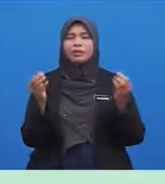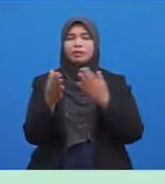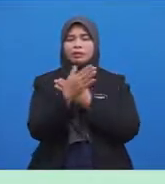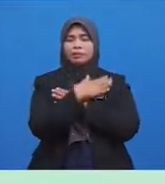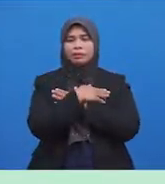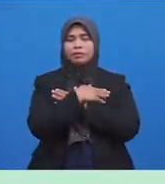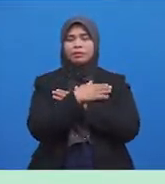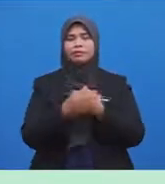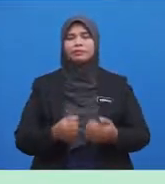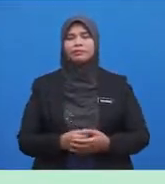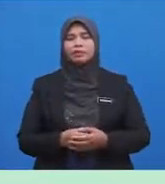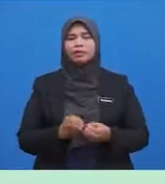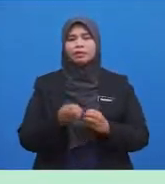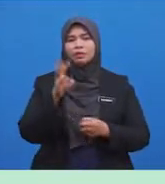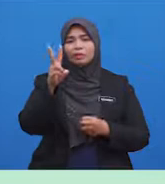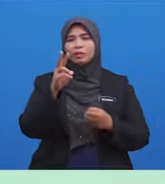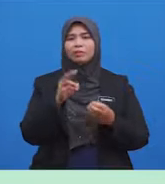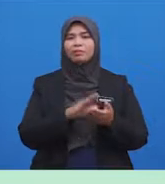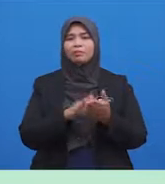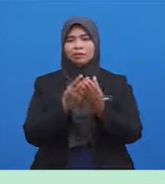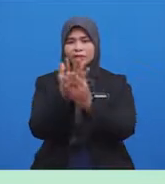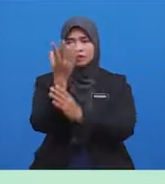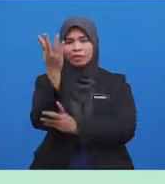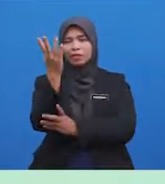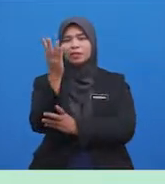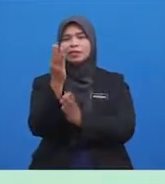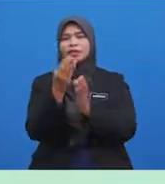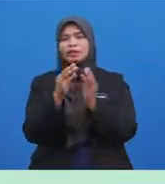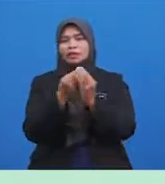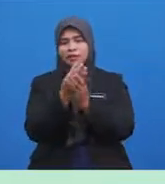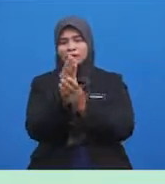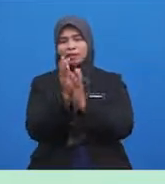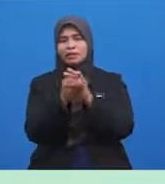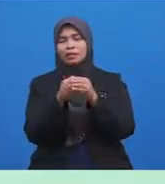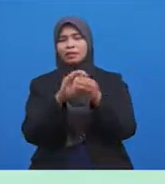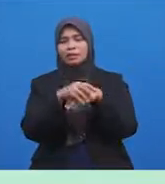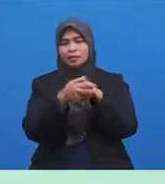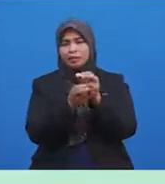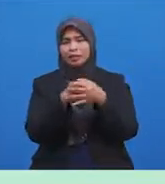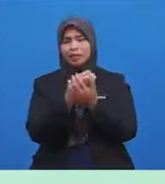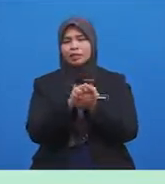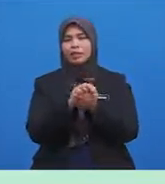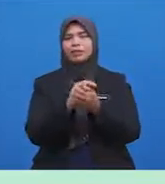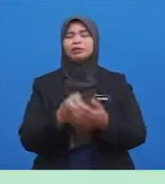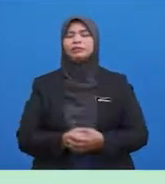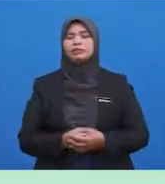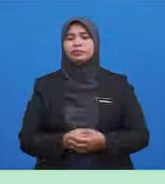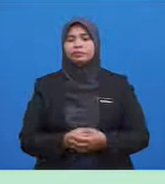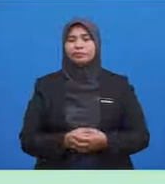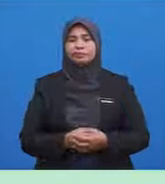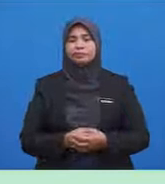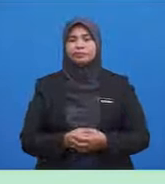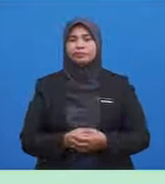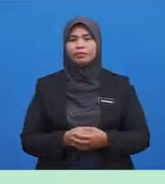kedua, membasuh tangan hingga pergelangan tangan Yang